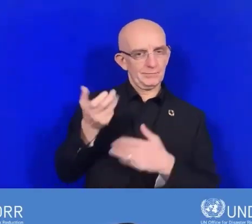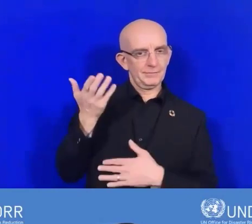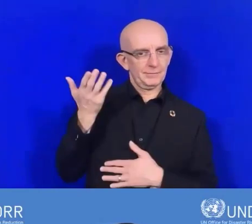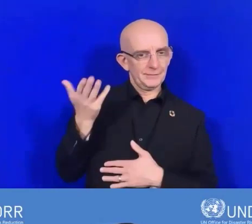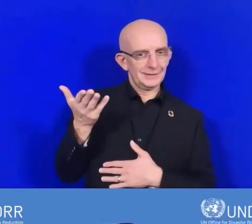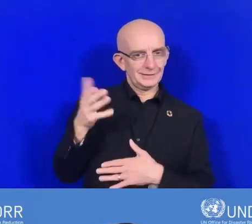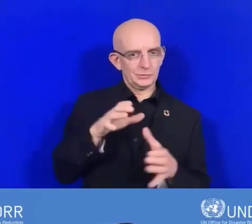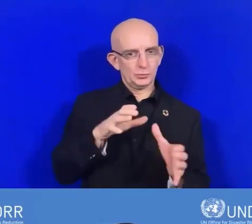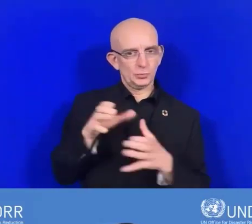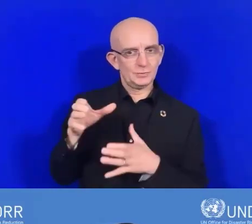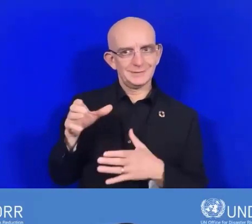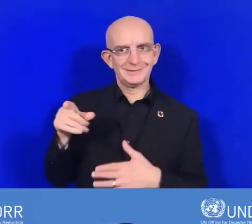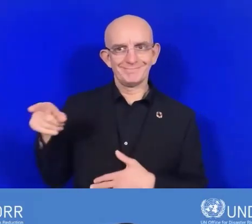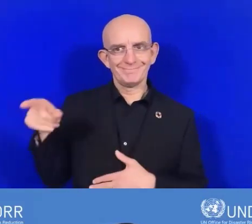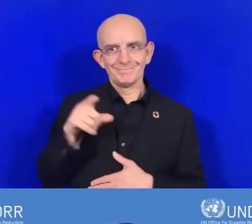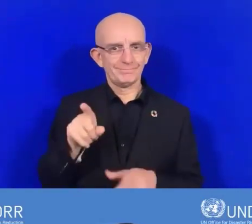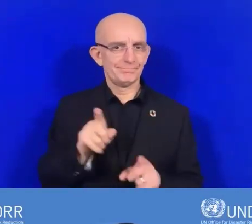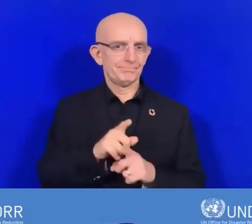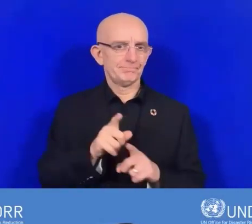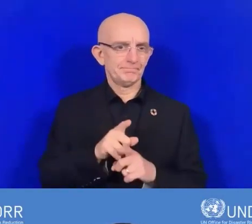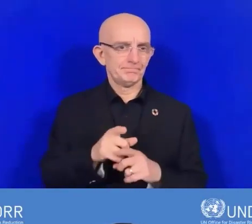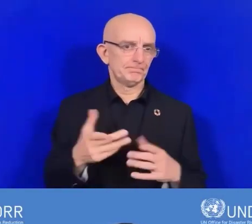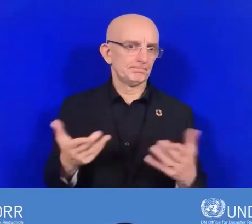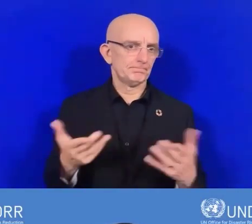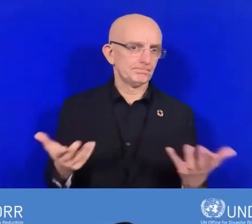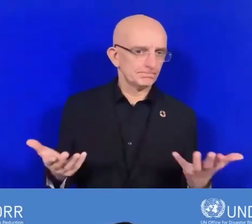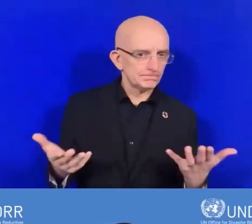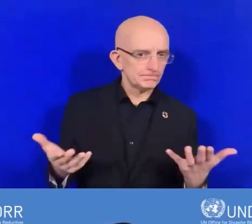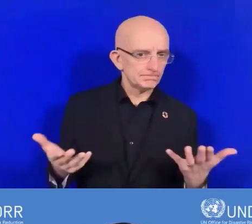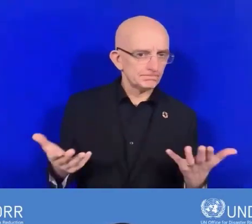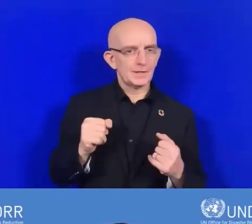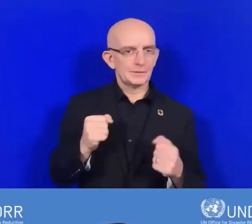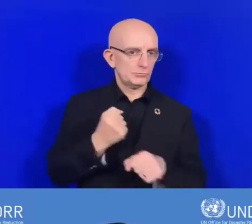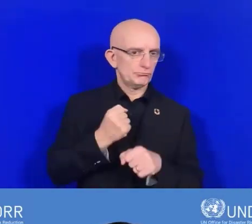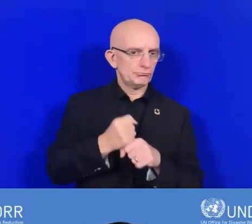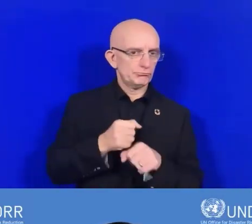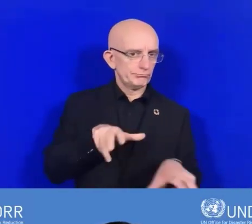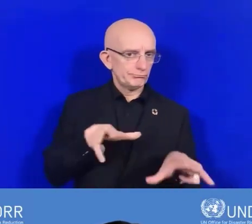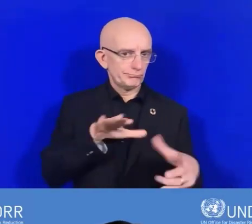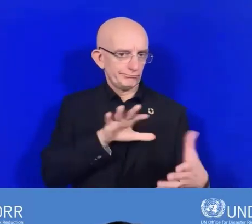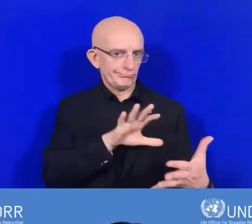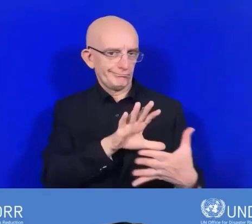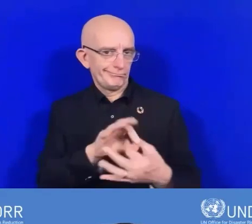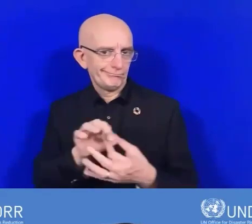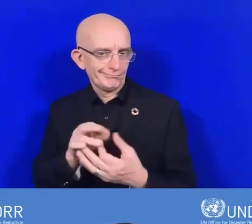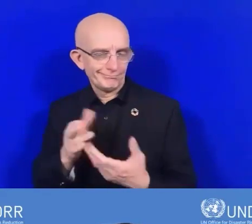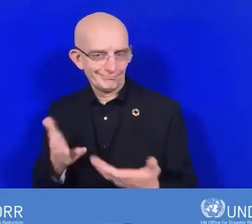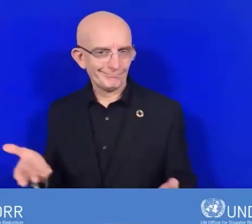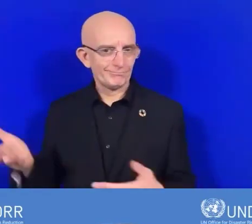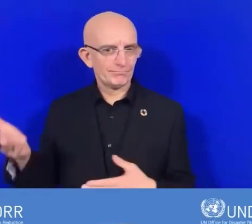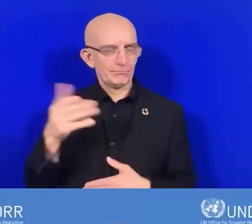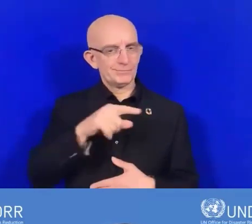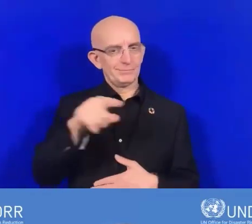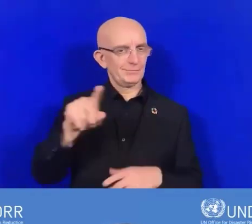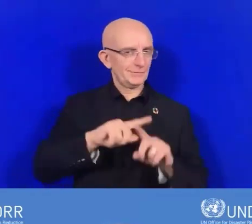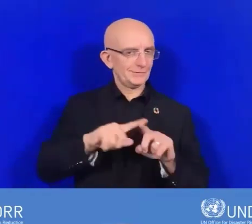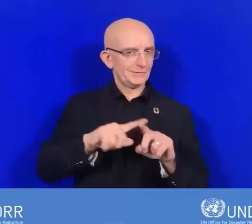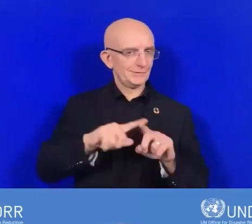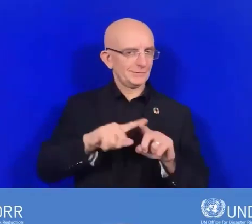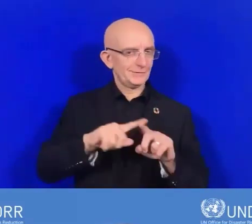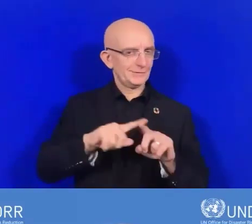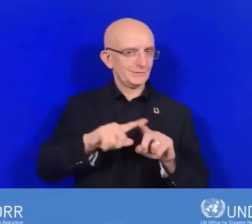pour plus d'inclusivité et pour plus d'initiatives de réduction du risque de catastrophe et de résilience. Merci.